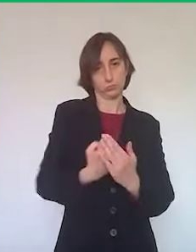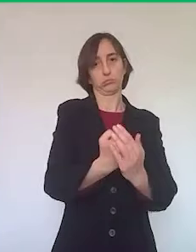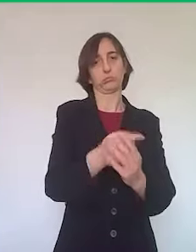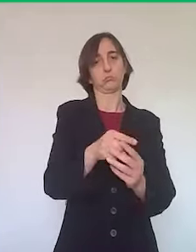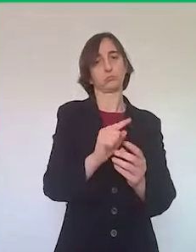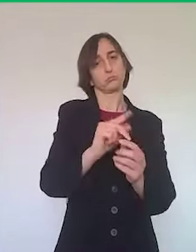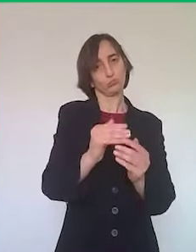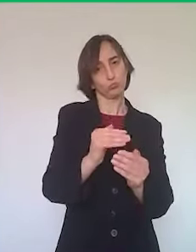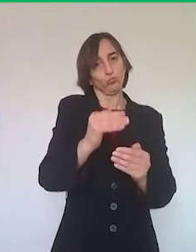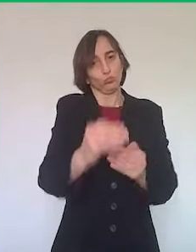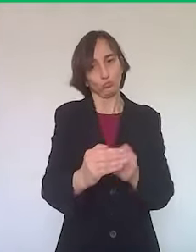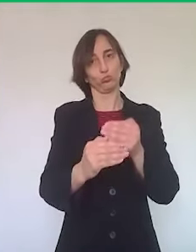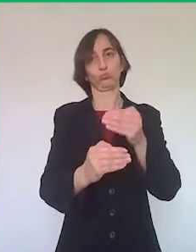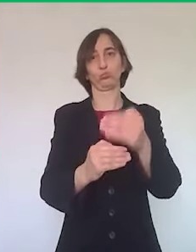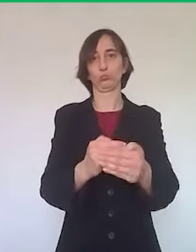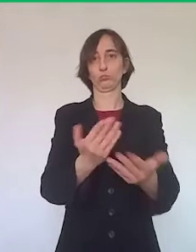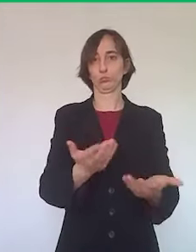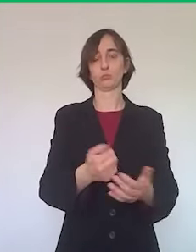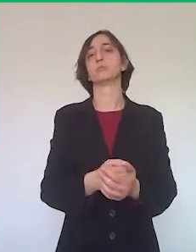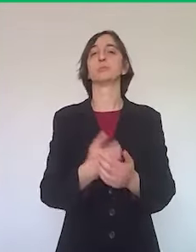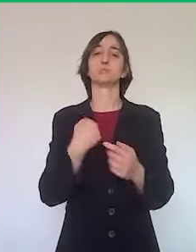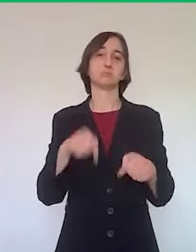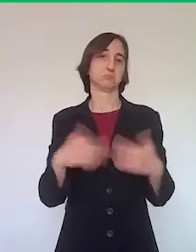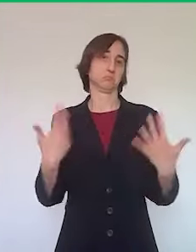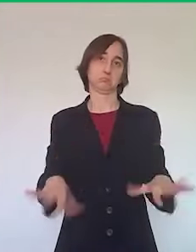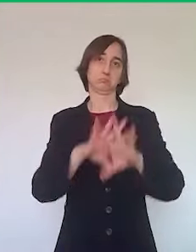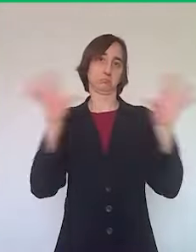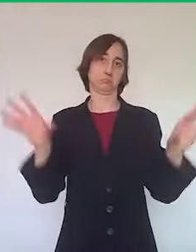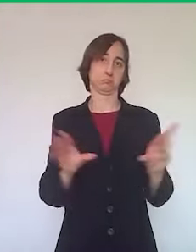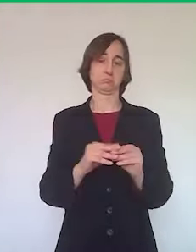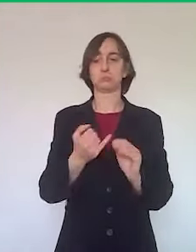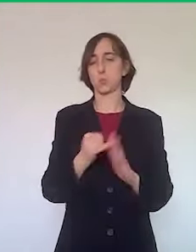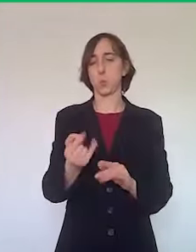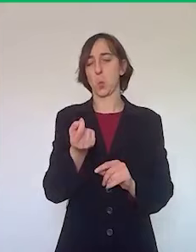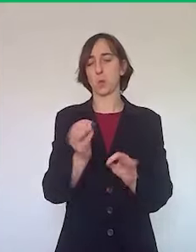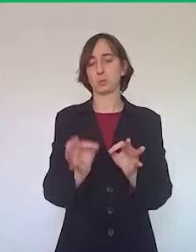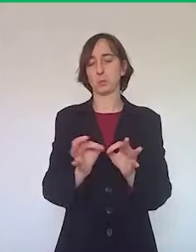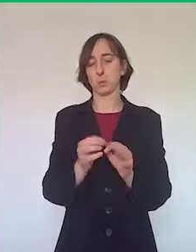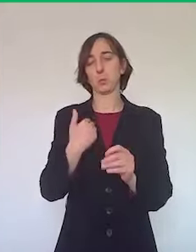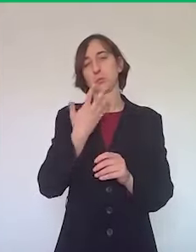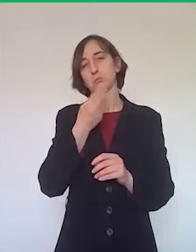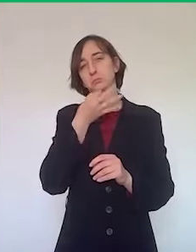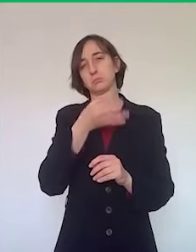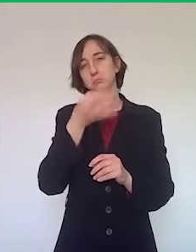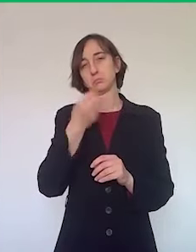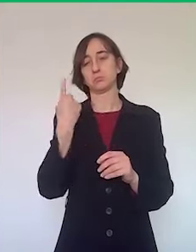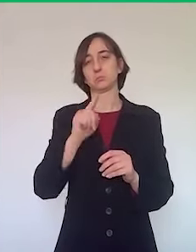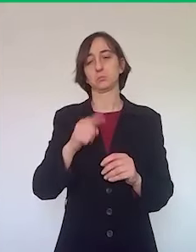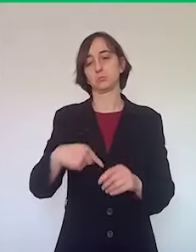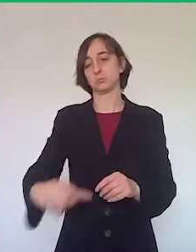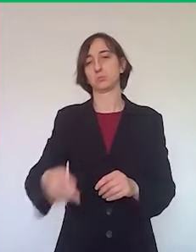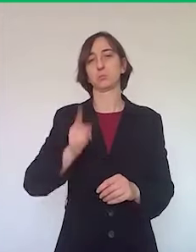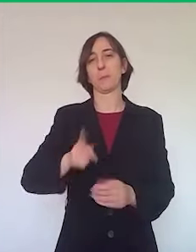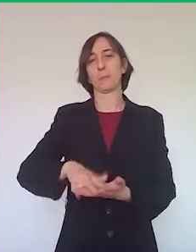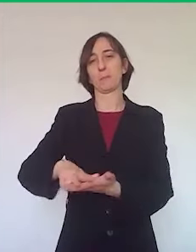un altro. Abbiamo completato, colto questi ultimi minuti per fare considerazioni anche rispetto a provvedimenti che assumeremo e anche per dargli il